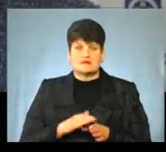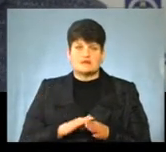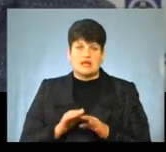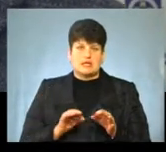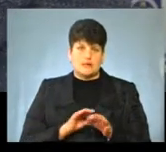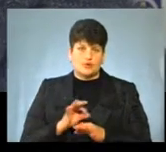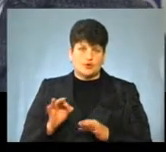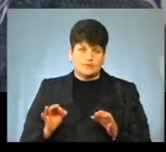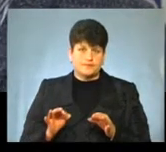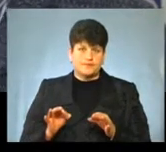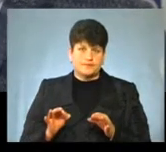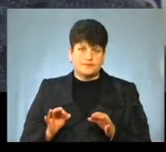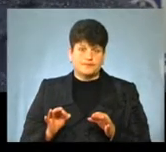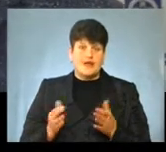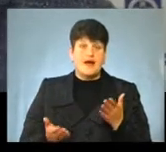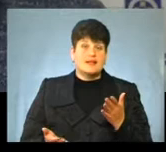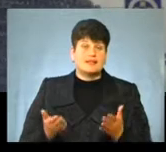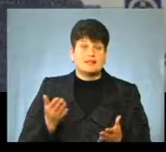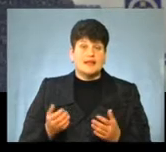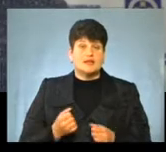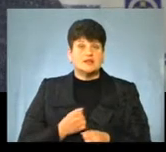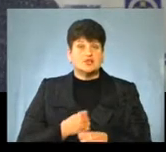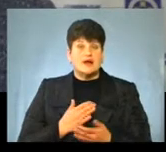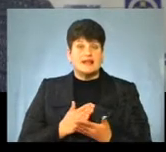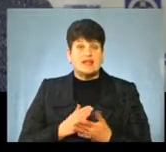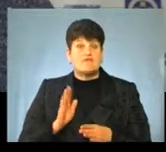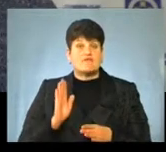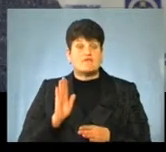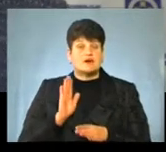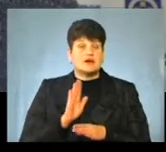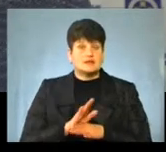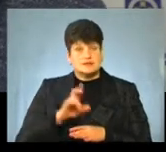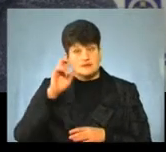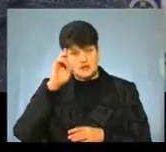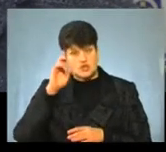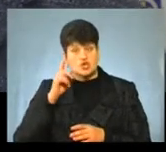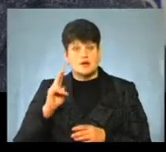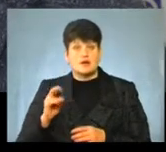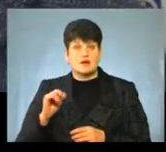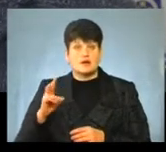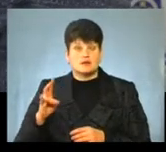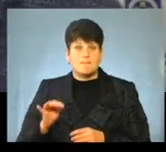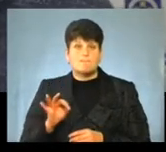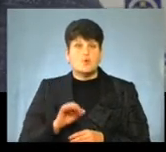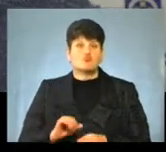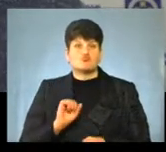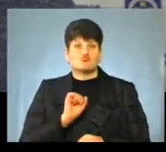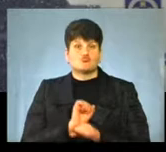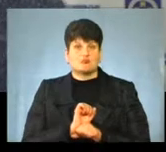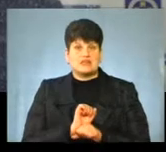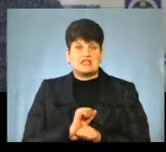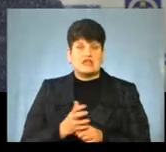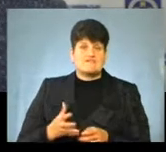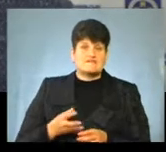проєктів у соціально-економічному розвитку, але, на жаль, є вказівка Держпризначейства про призупинення